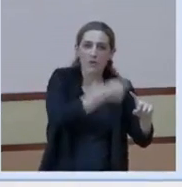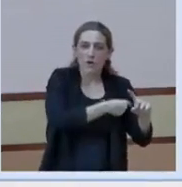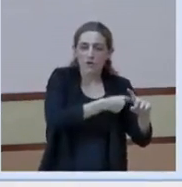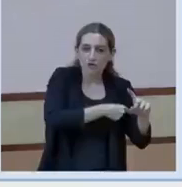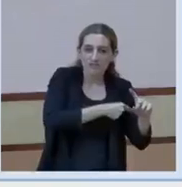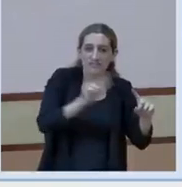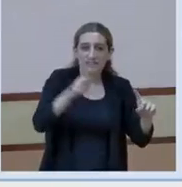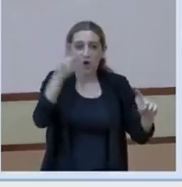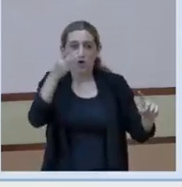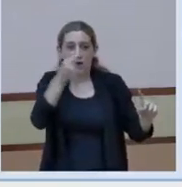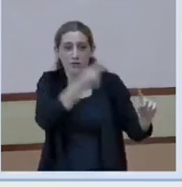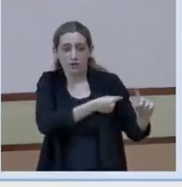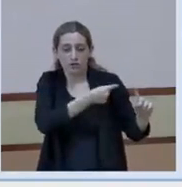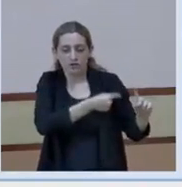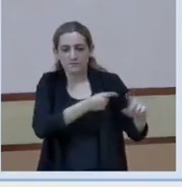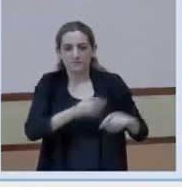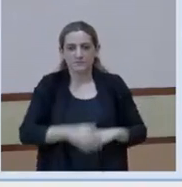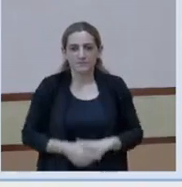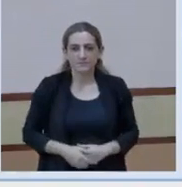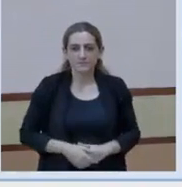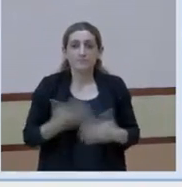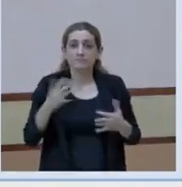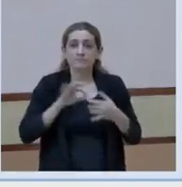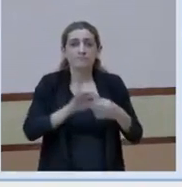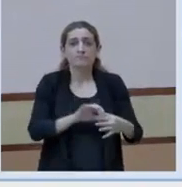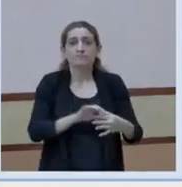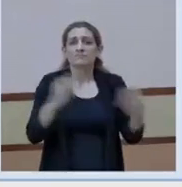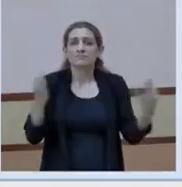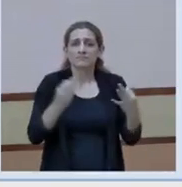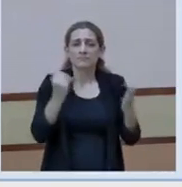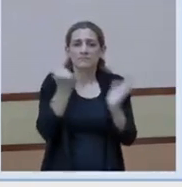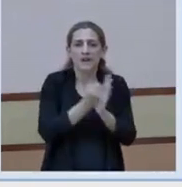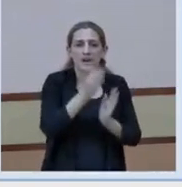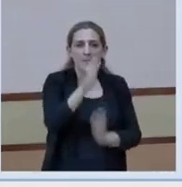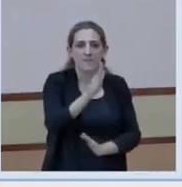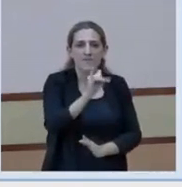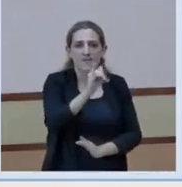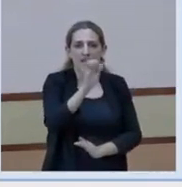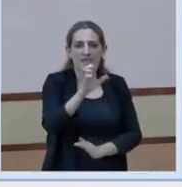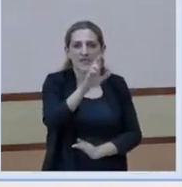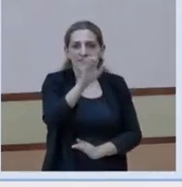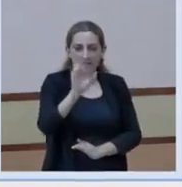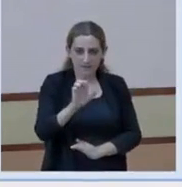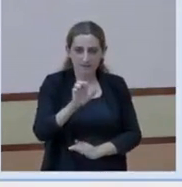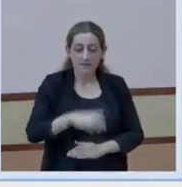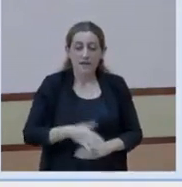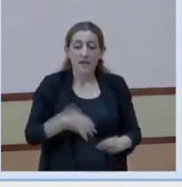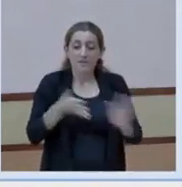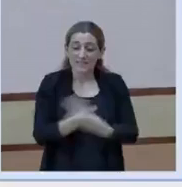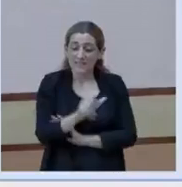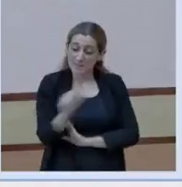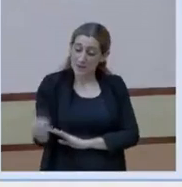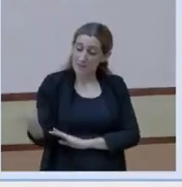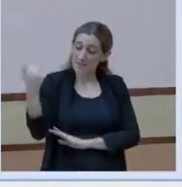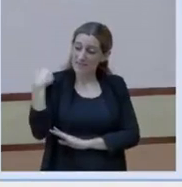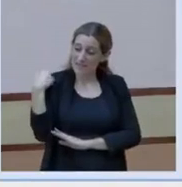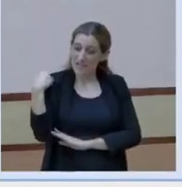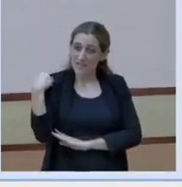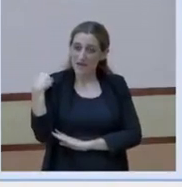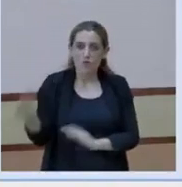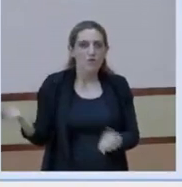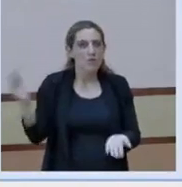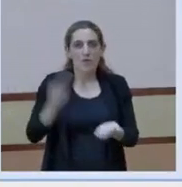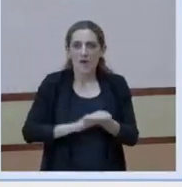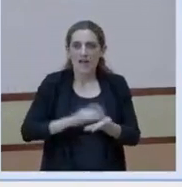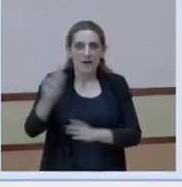a el que és la vacuna predominant, a la vacuna de Pfizer. I així, la darrera setmana, hem tornat a